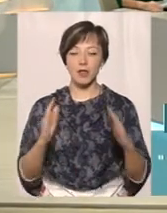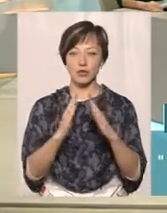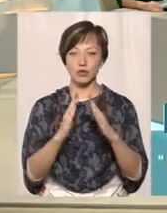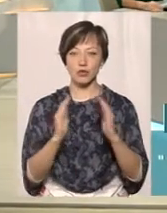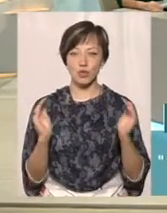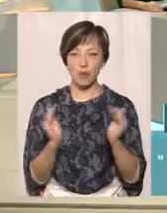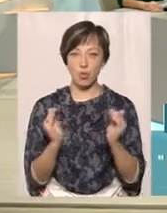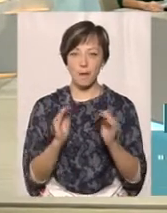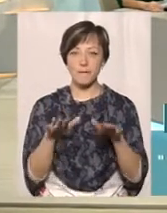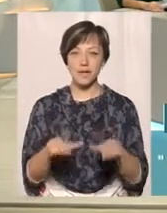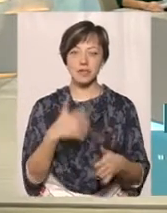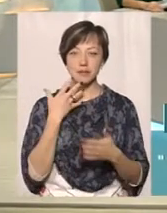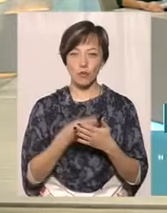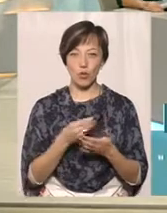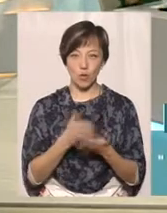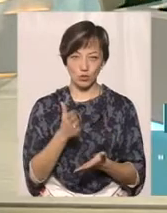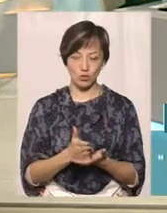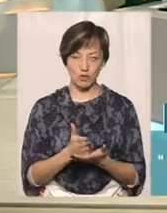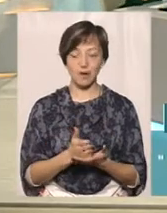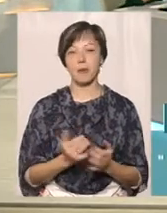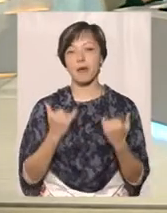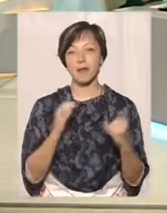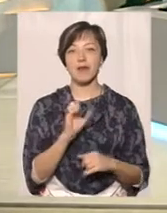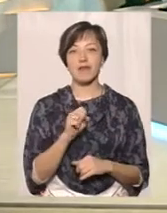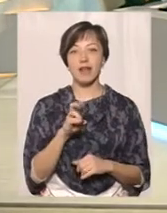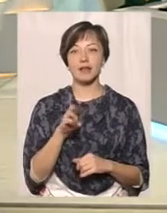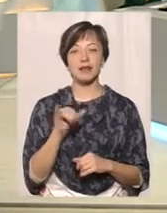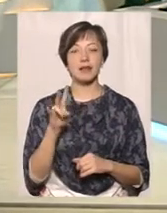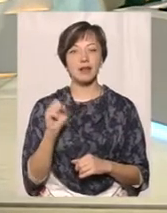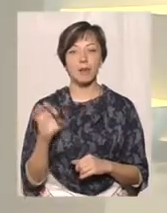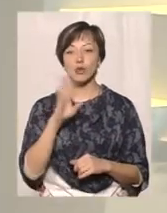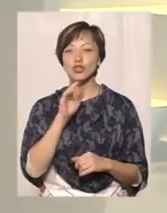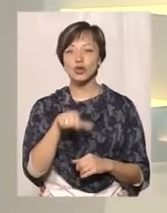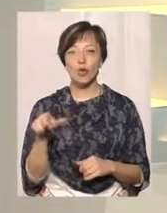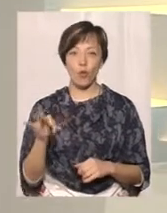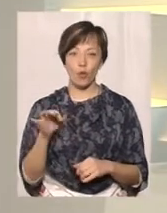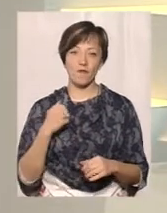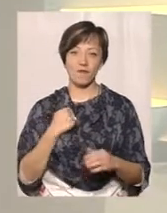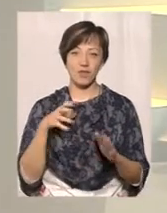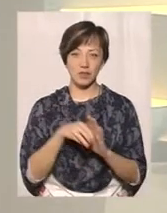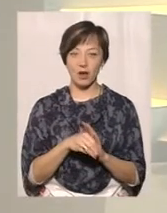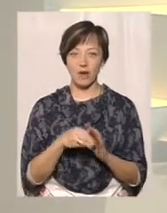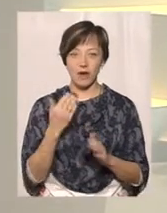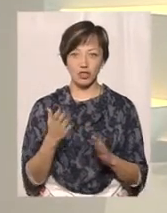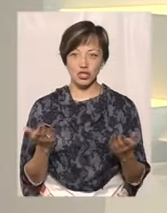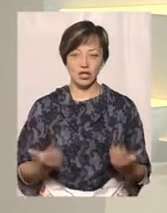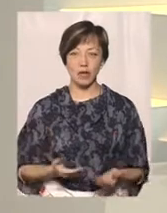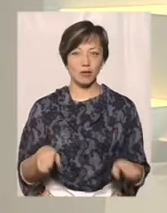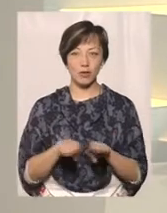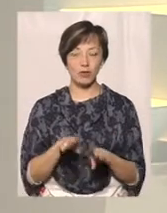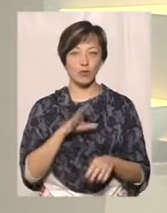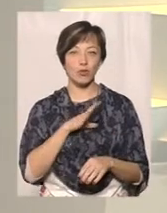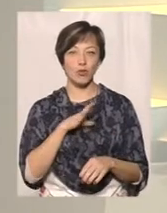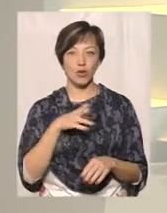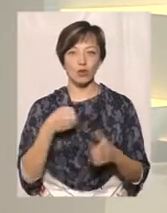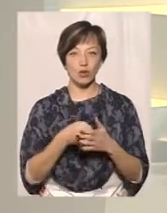Пані Валентину, стосовно жінок у війську, ваше життя тепер зовсім не подібне до того, яке було